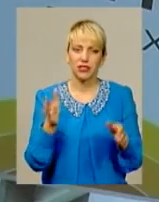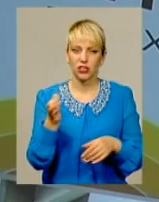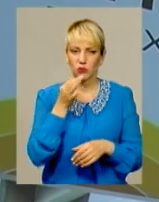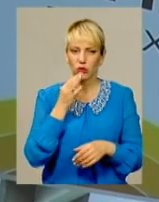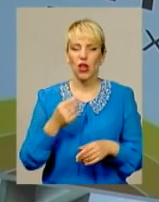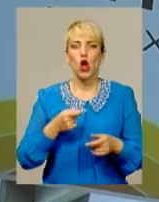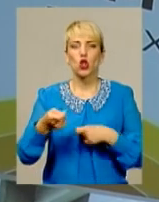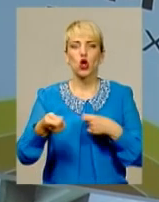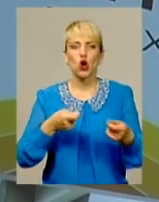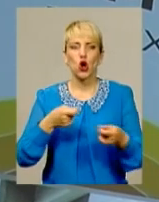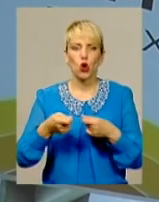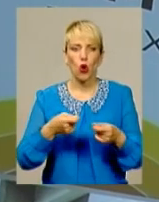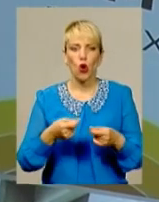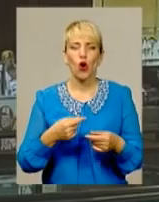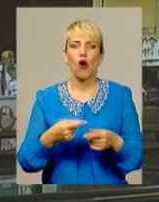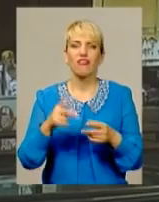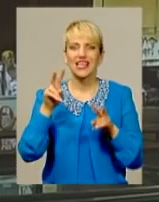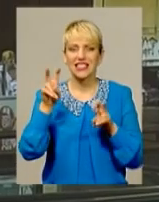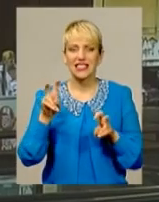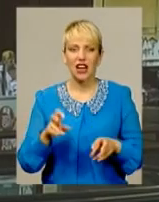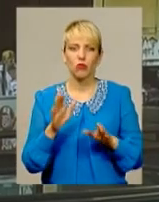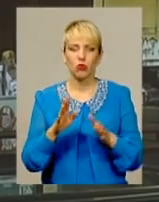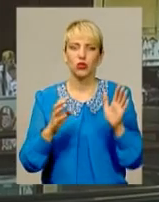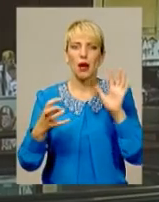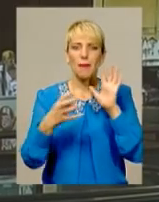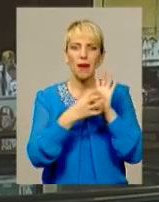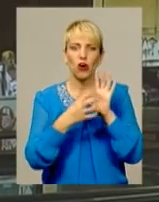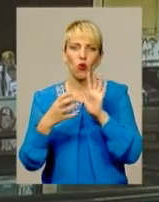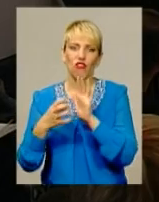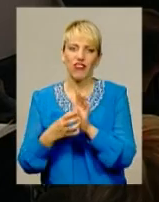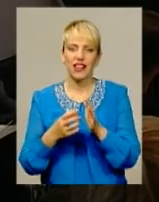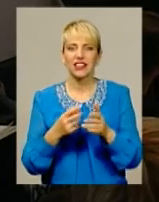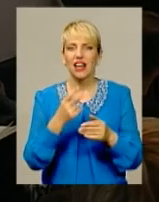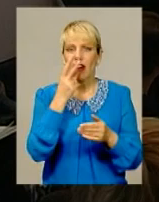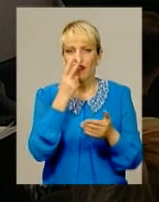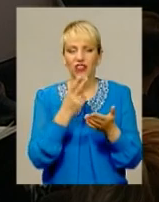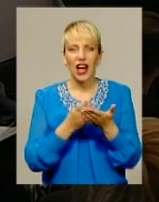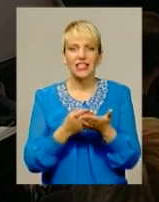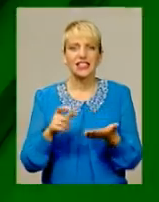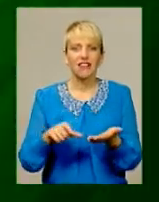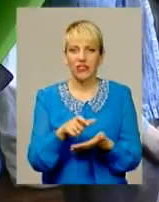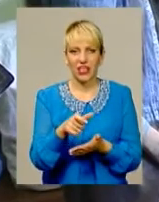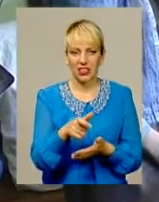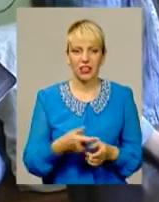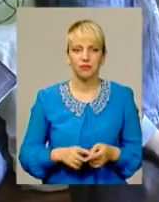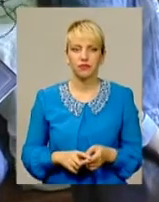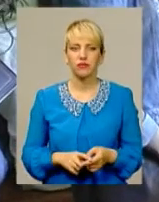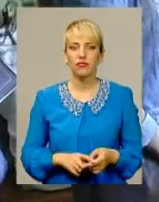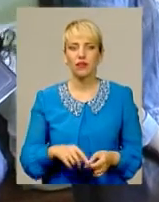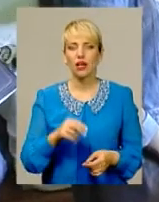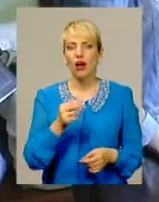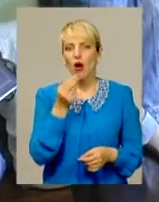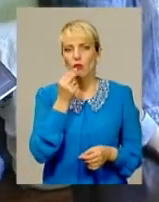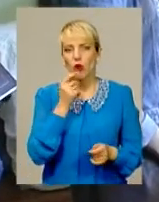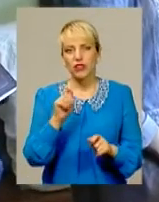Торговим знаком, який оберуть для Хмельниччини, маркуватимуть вказівники. Вони будуть зображені у місцях відпочинку та на сувенірах. Торгову провізію